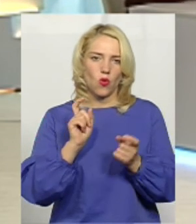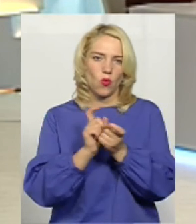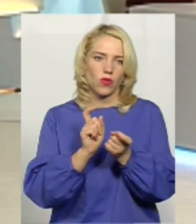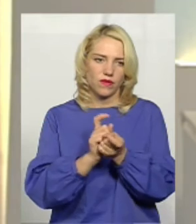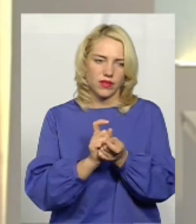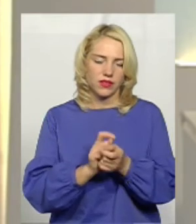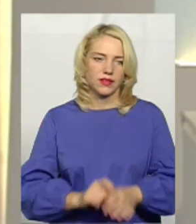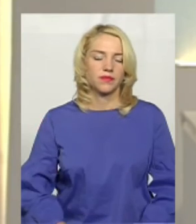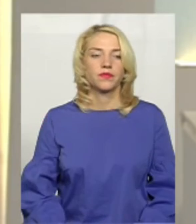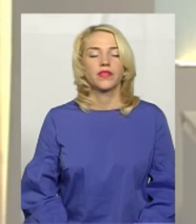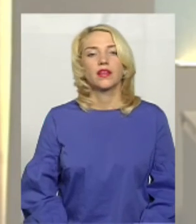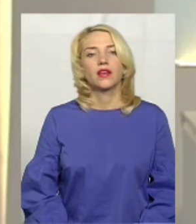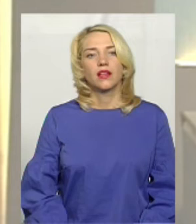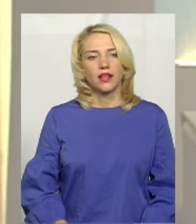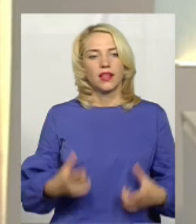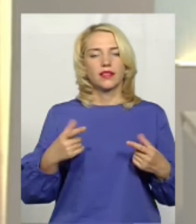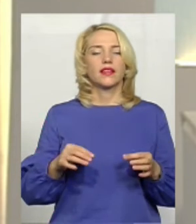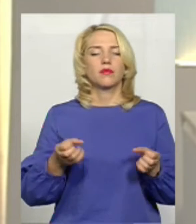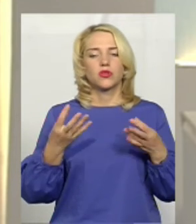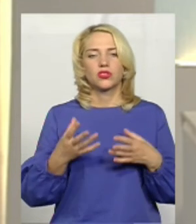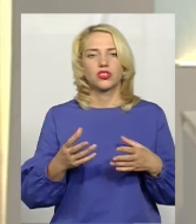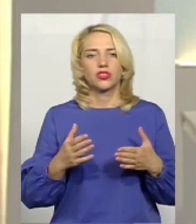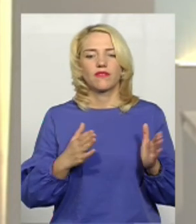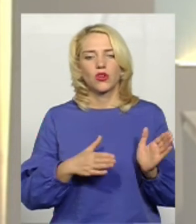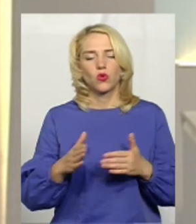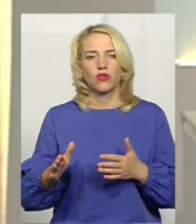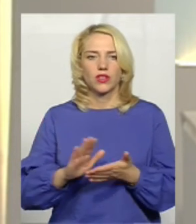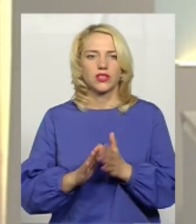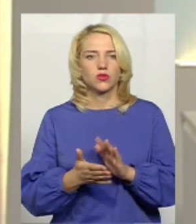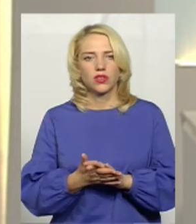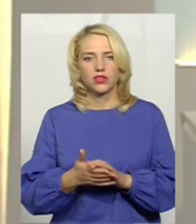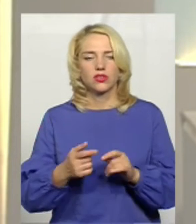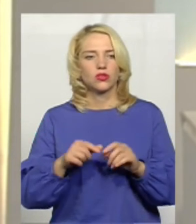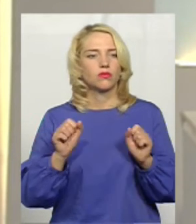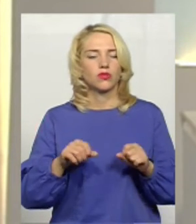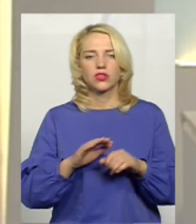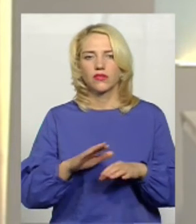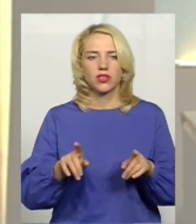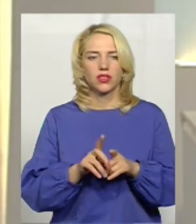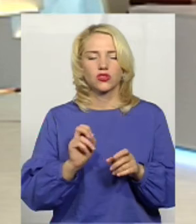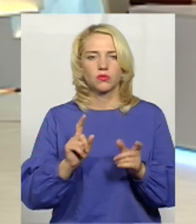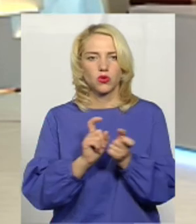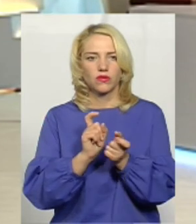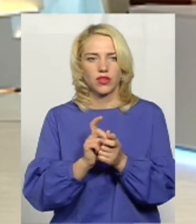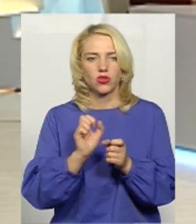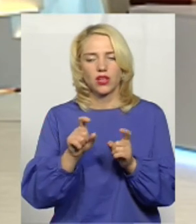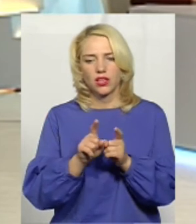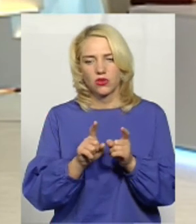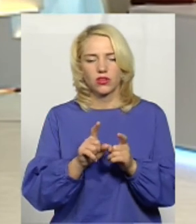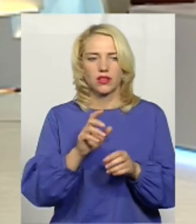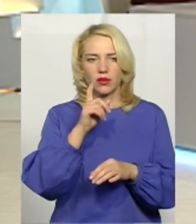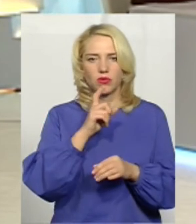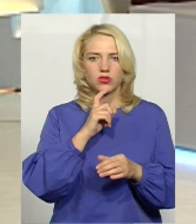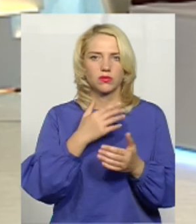Де простіше урегулювати ситуацію таку, можливо, не то, що конфліктну, а такі